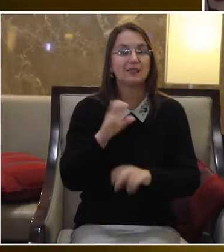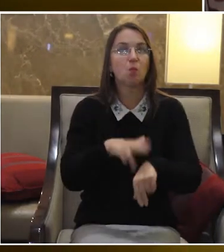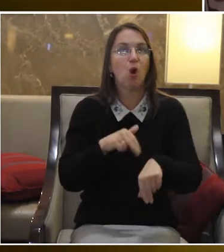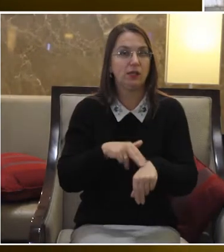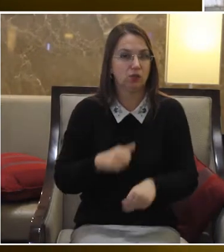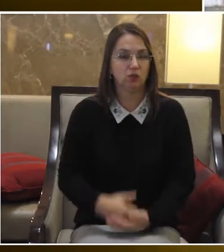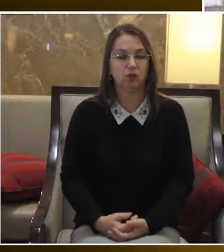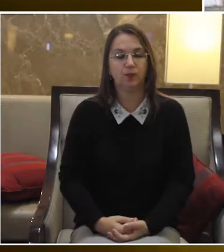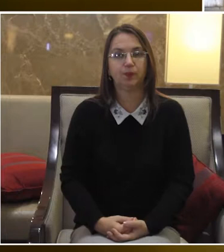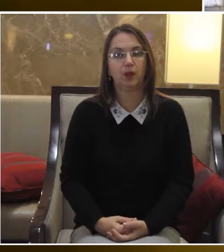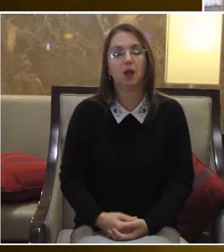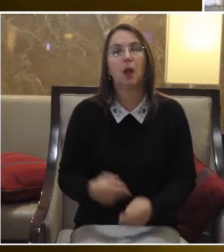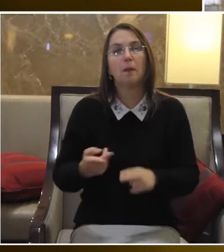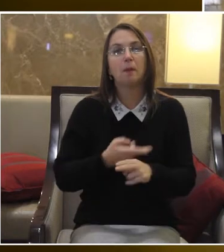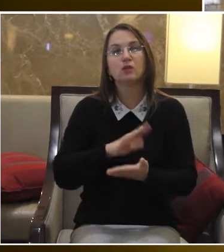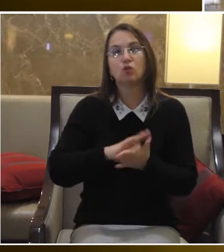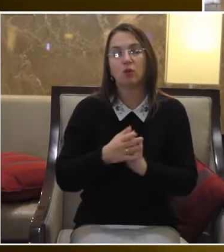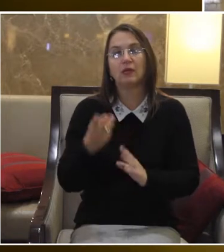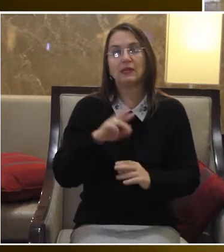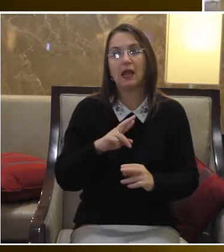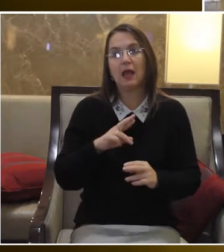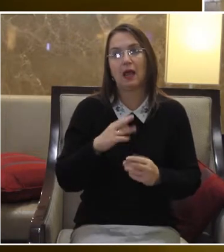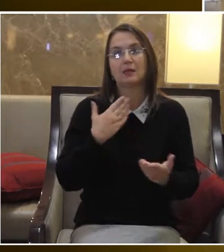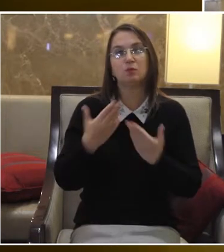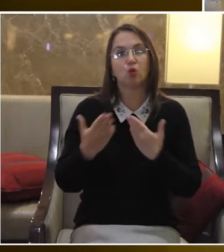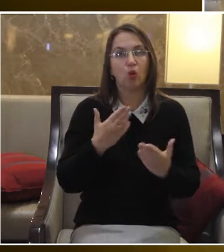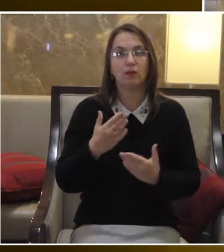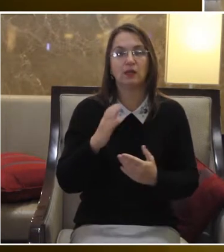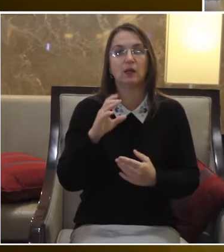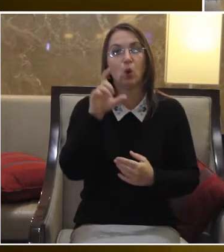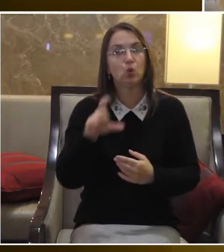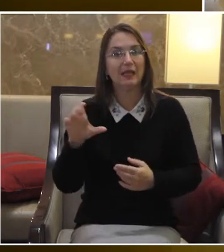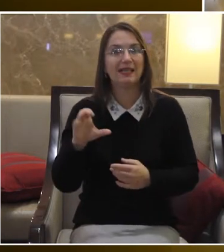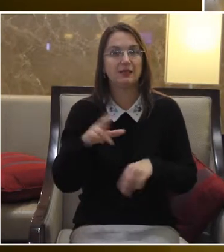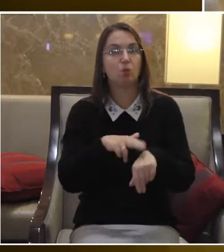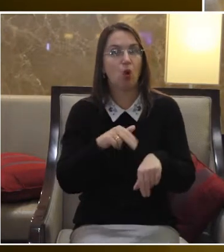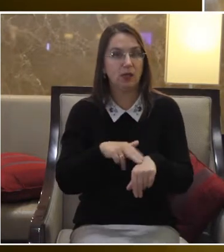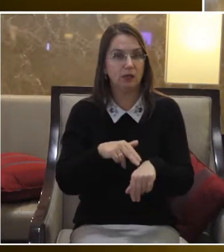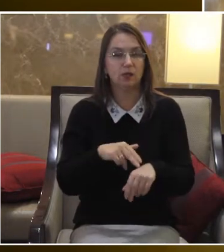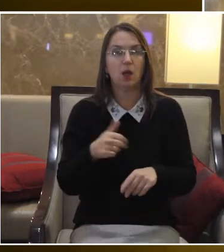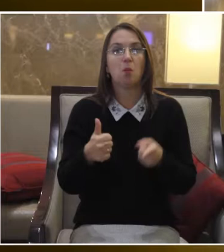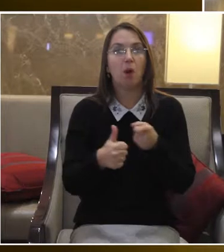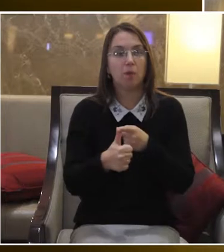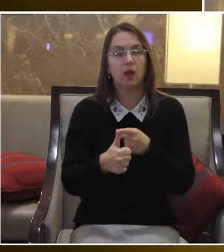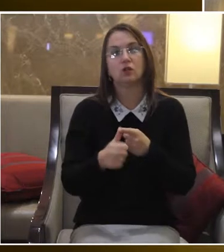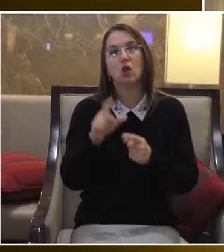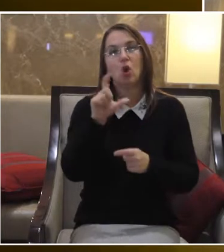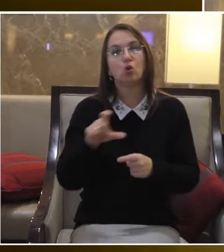поліцією? Для спілкування людей з поліцією, по-перше, люди повинні